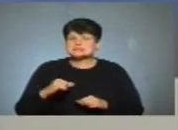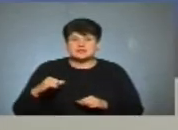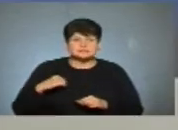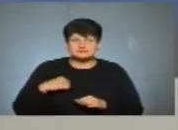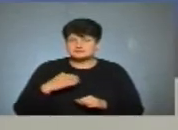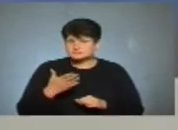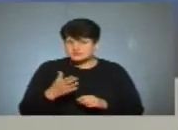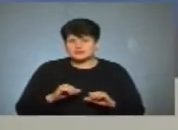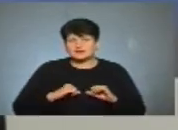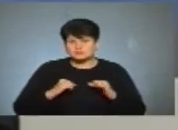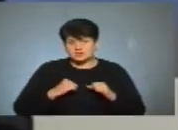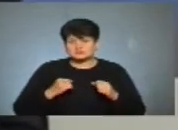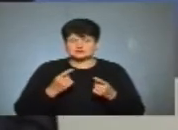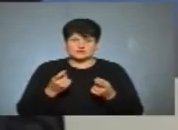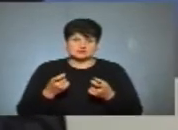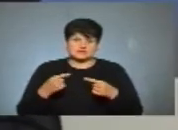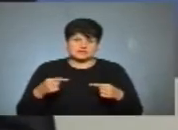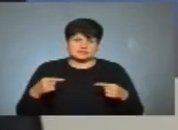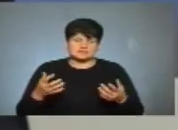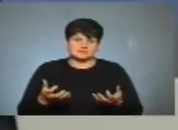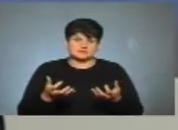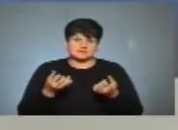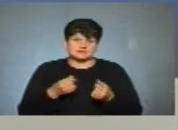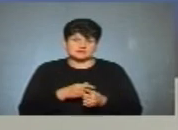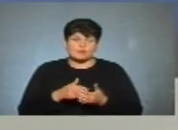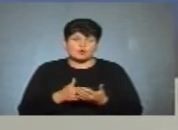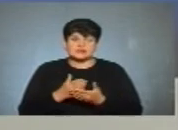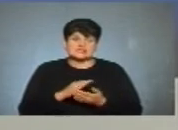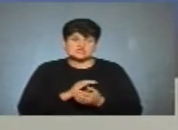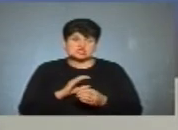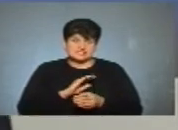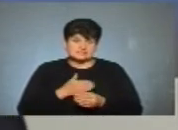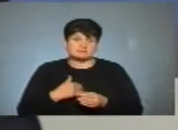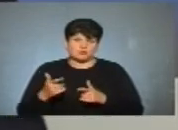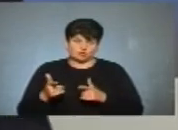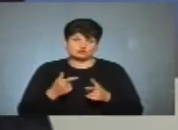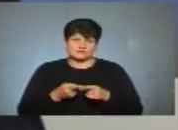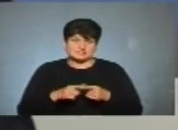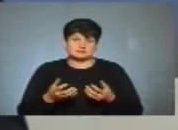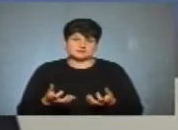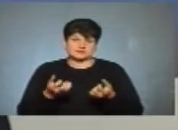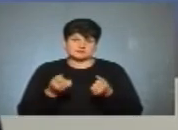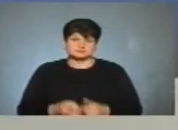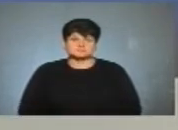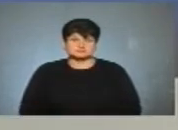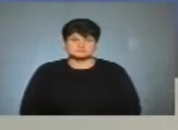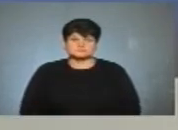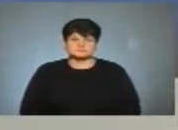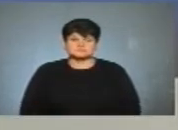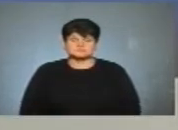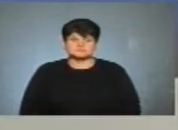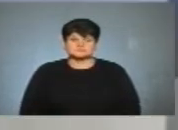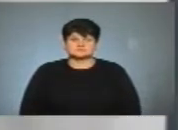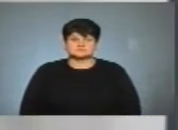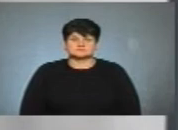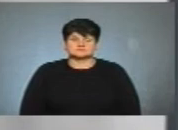і намагайтеся, звичайно, залучитися різними підтримкою різних політичних сил. готові такі речі підтримувати. А Любов,